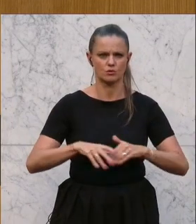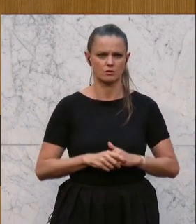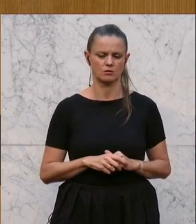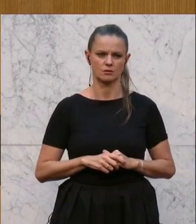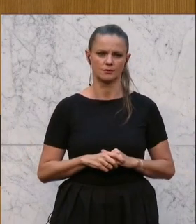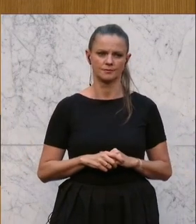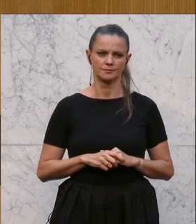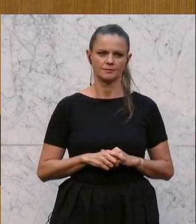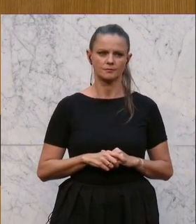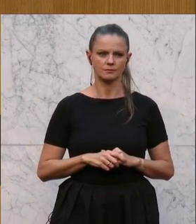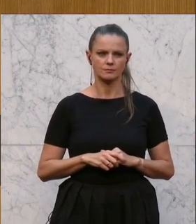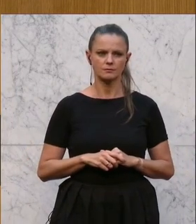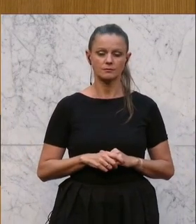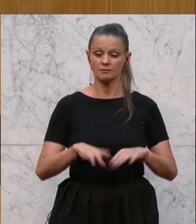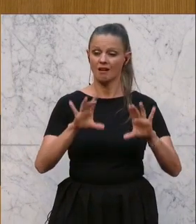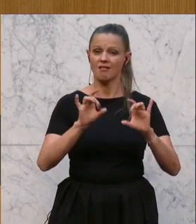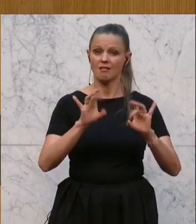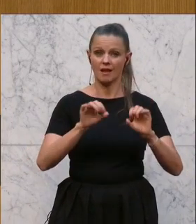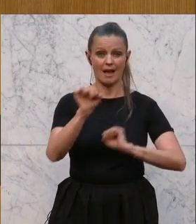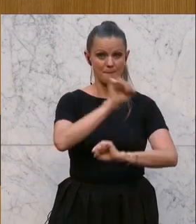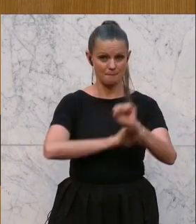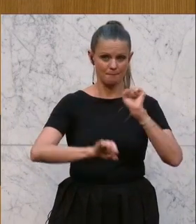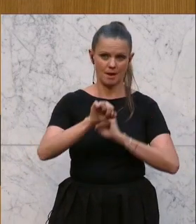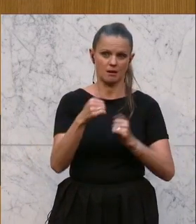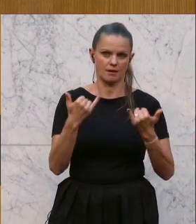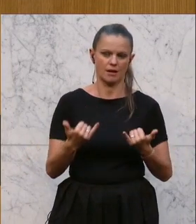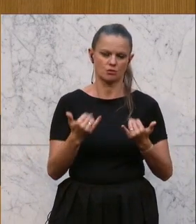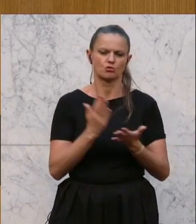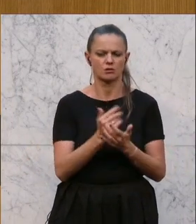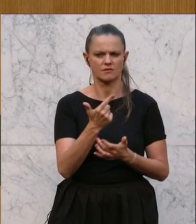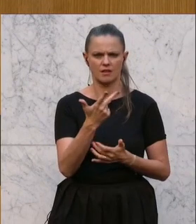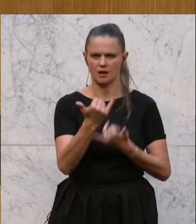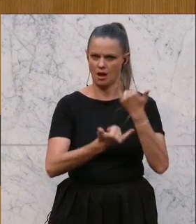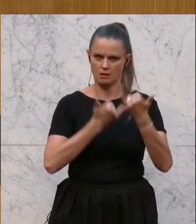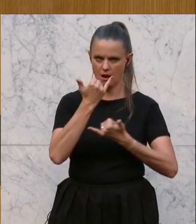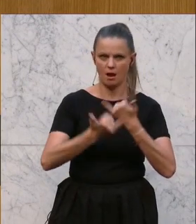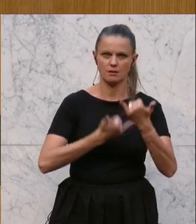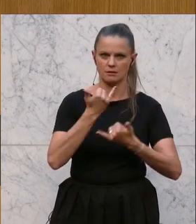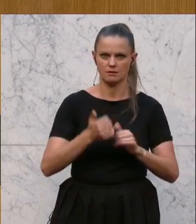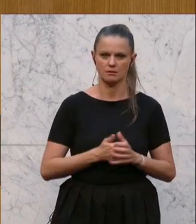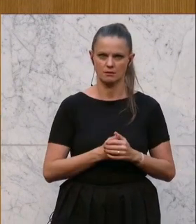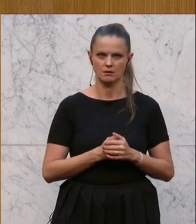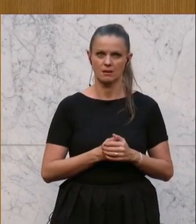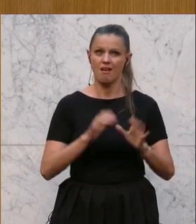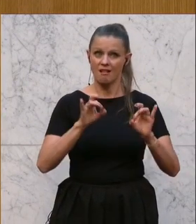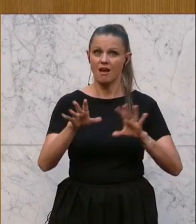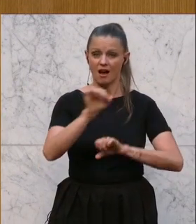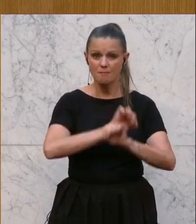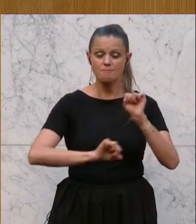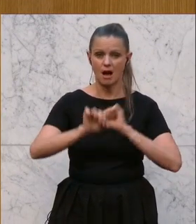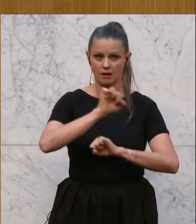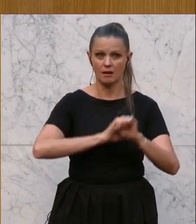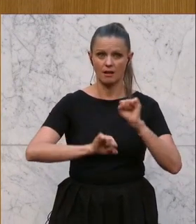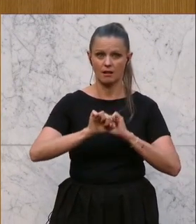Dass Sie diese Lehrermangel jetzt und mittlerweile ja schon seit zwei, drei Jahren, dass Sie diesen Lehrermangel mit,